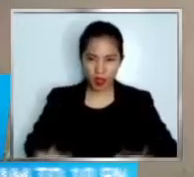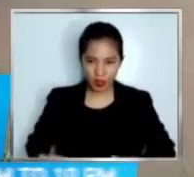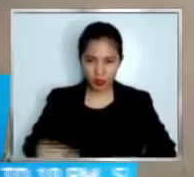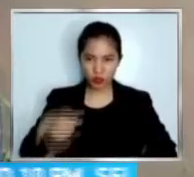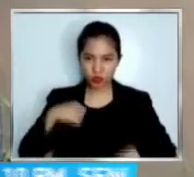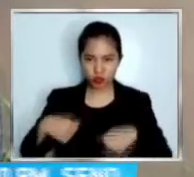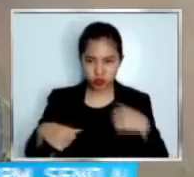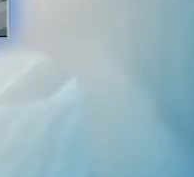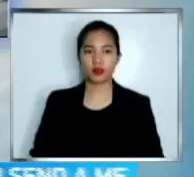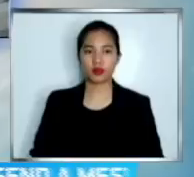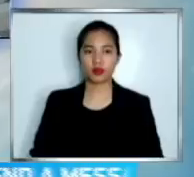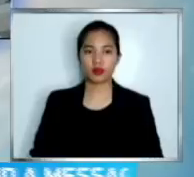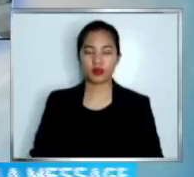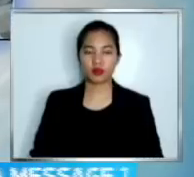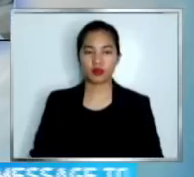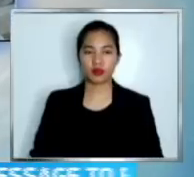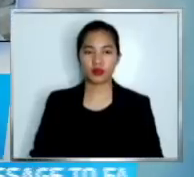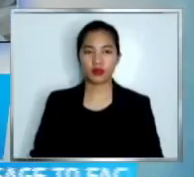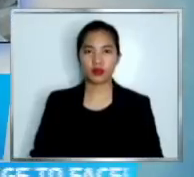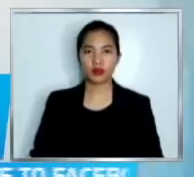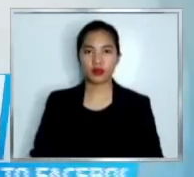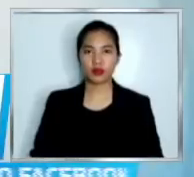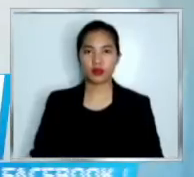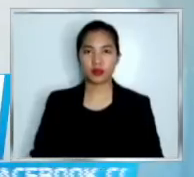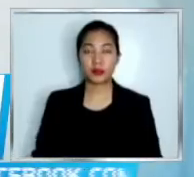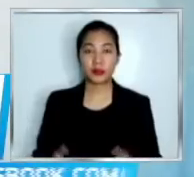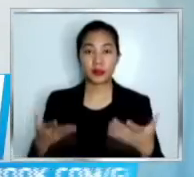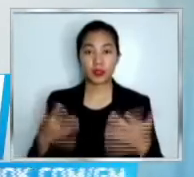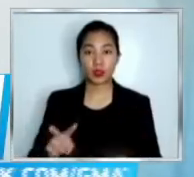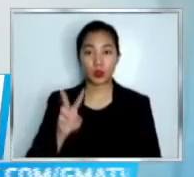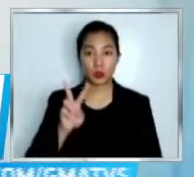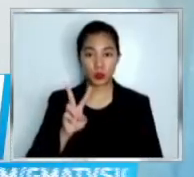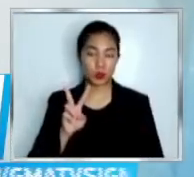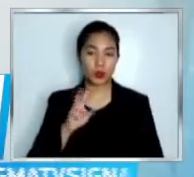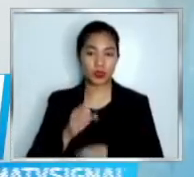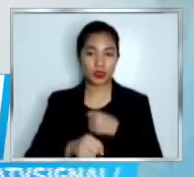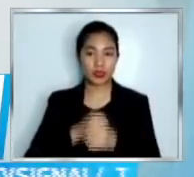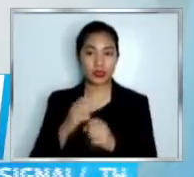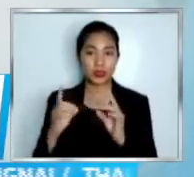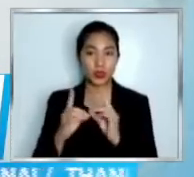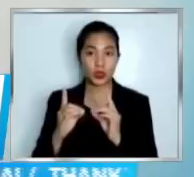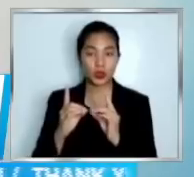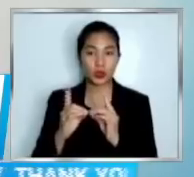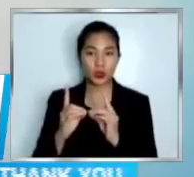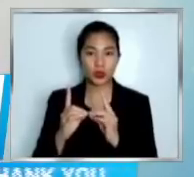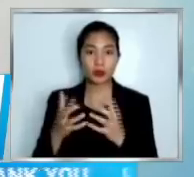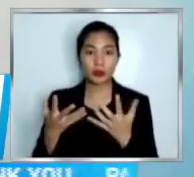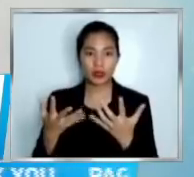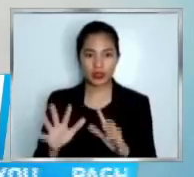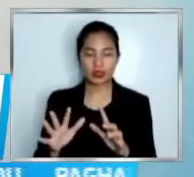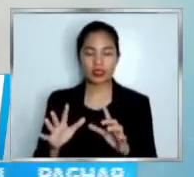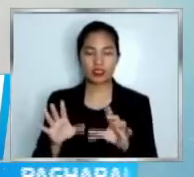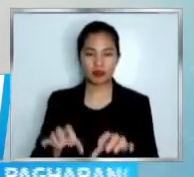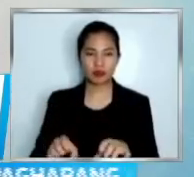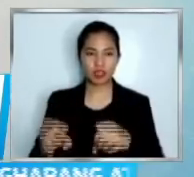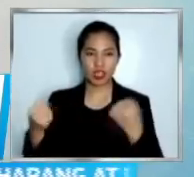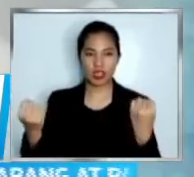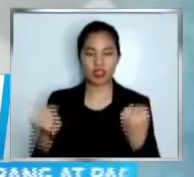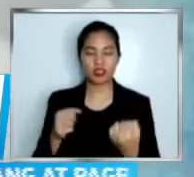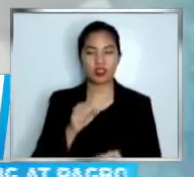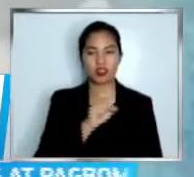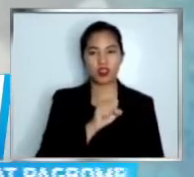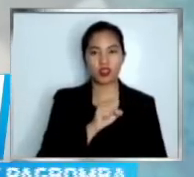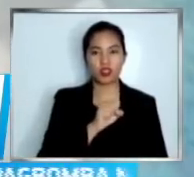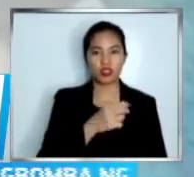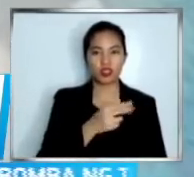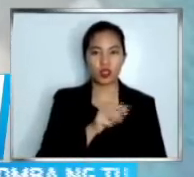pagkakakilanlan After two years News of Dating Hiwalay na sina Sean Mendez at Camila Cabello kinumpirma yan ng dalawa sa isang pahayag